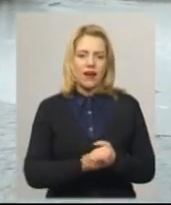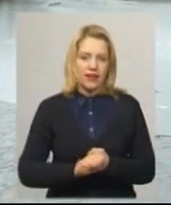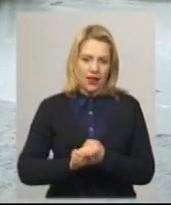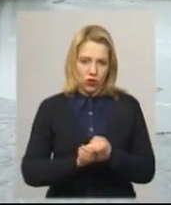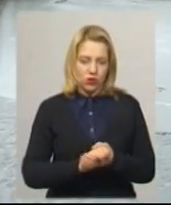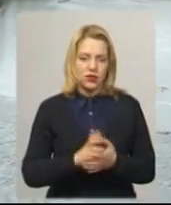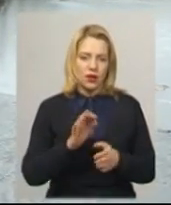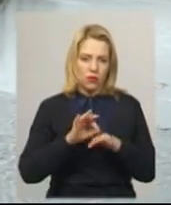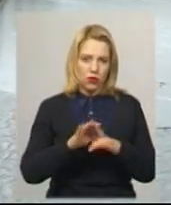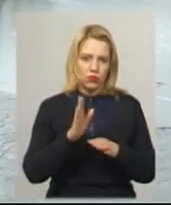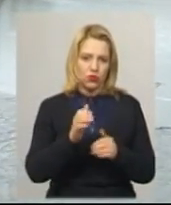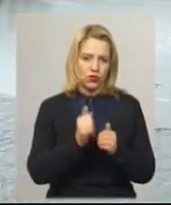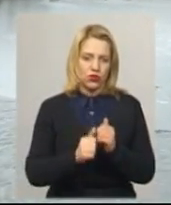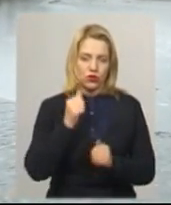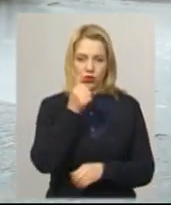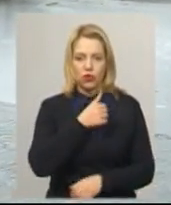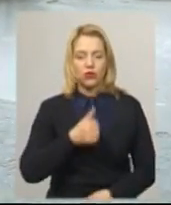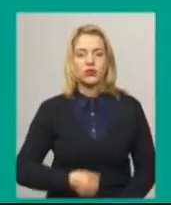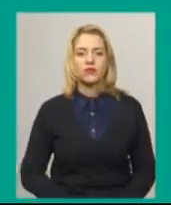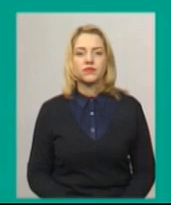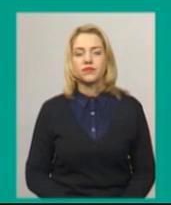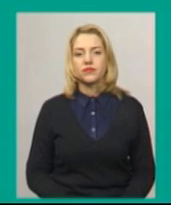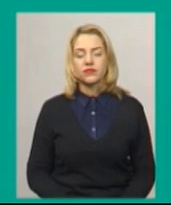Збродова, Іван Мовчан. Новини на Суспільному. Хмельницький.